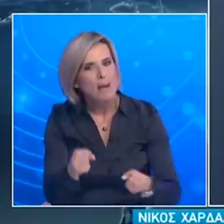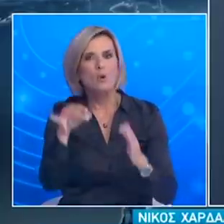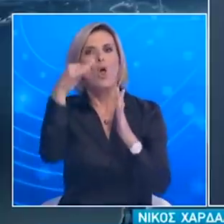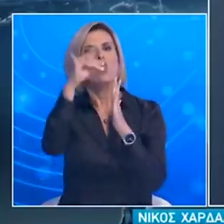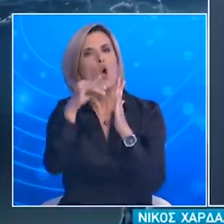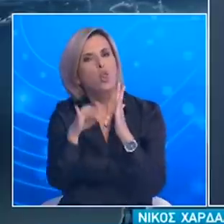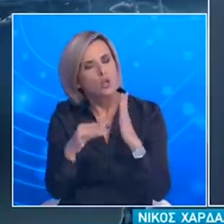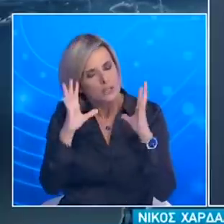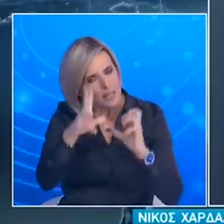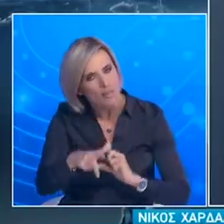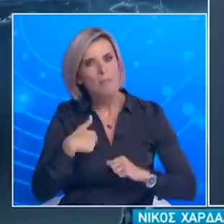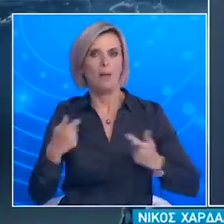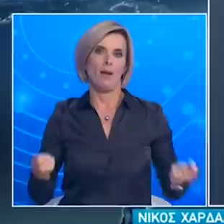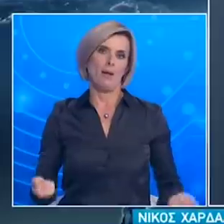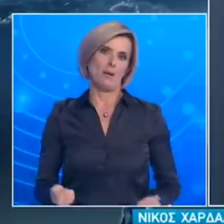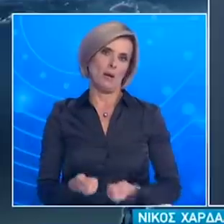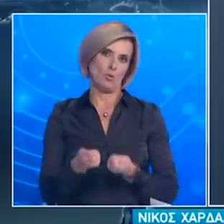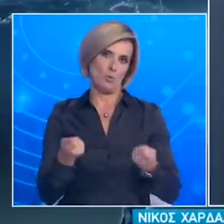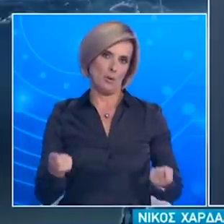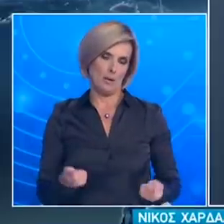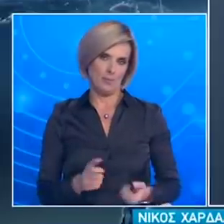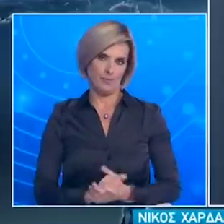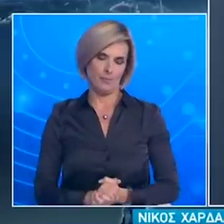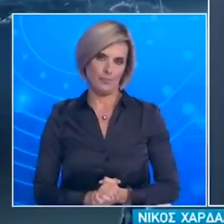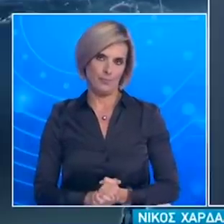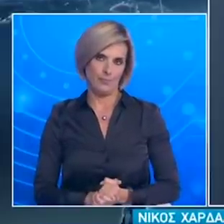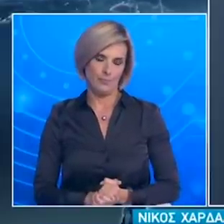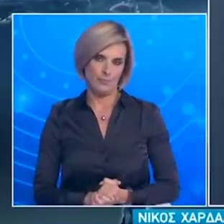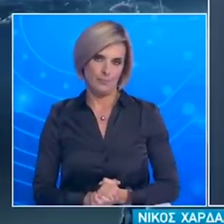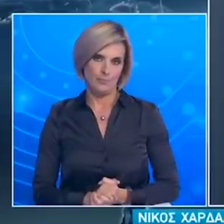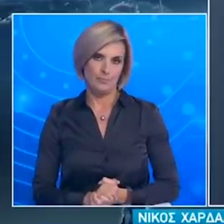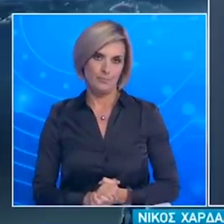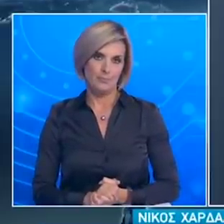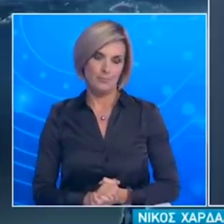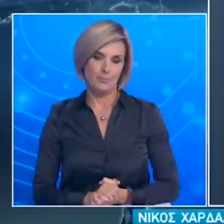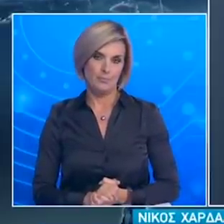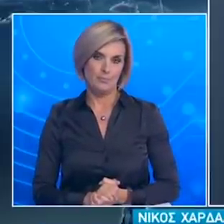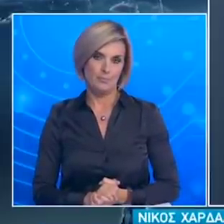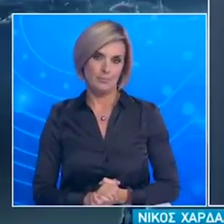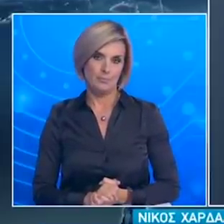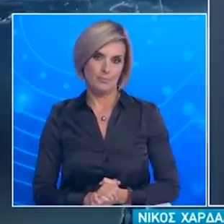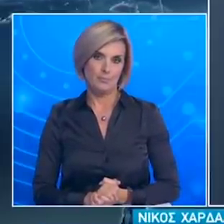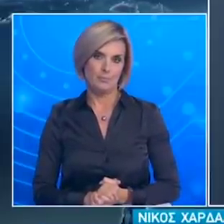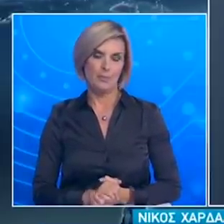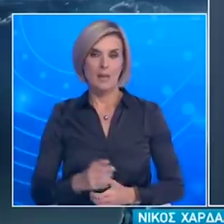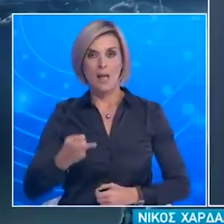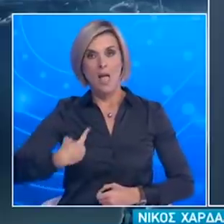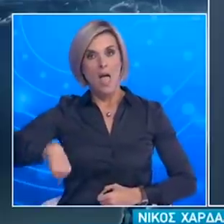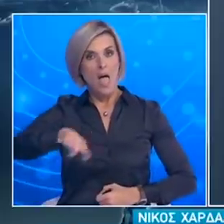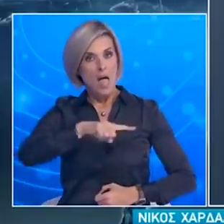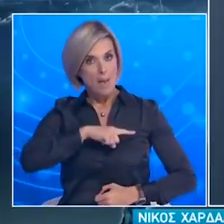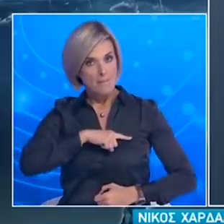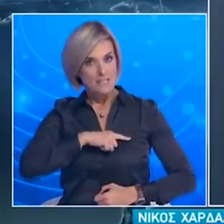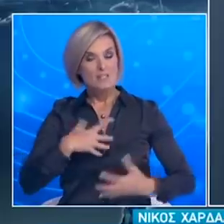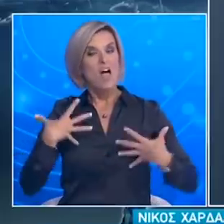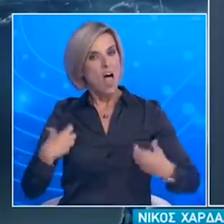Προσπαθούμε καθημερινά Αν η ερώτηση είναι Αν έχουμε τον έλεγχο Σας λέω ναι Κατηγορηματικά σας